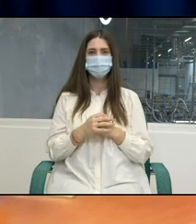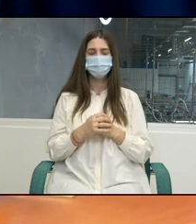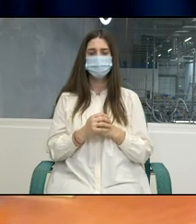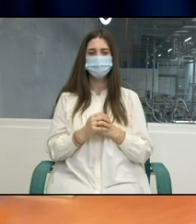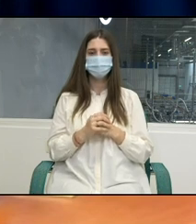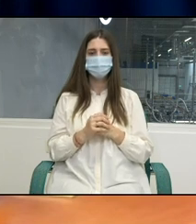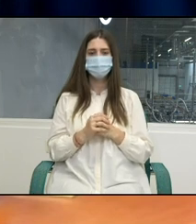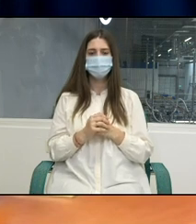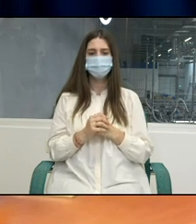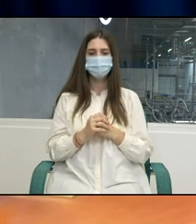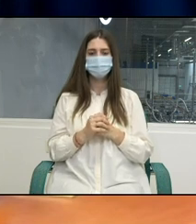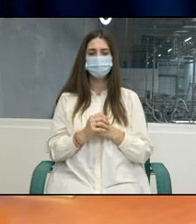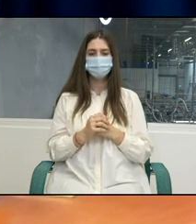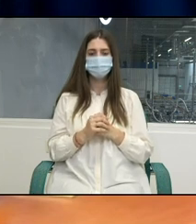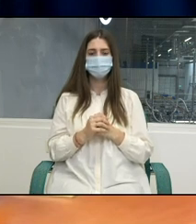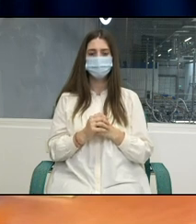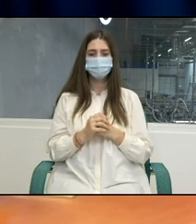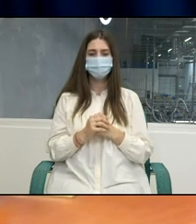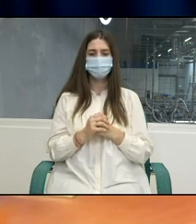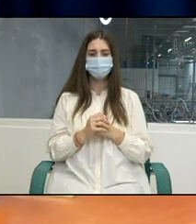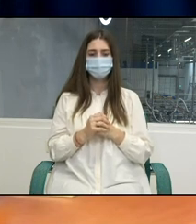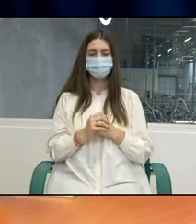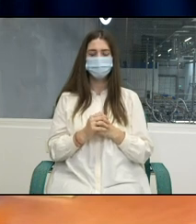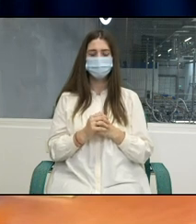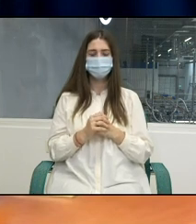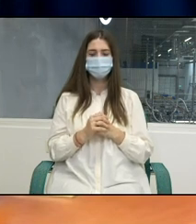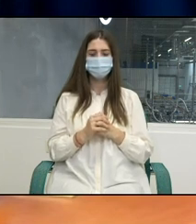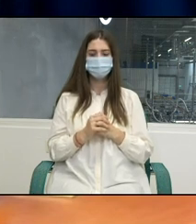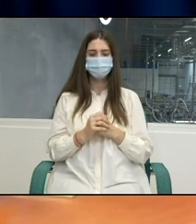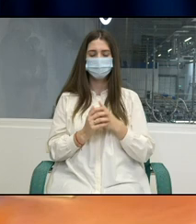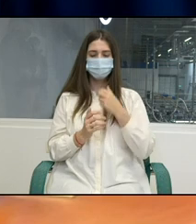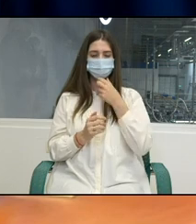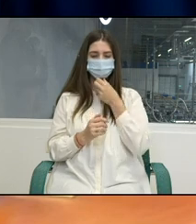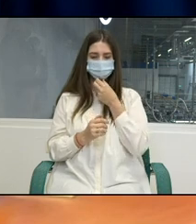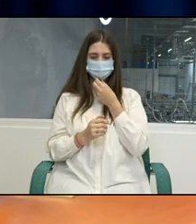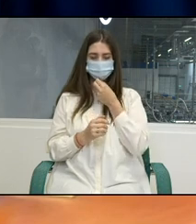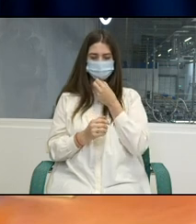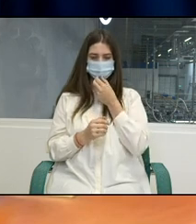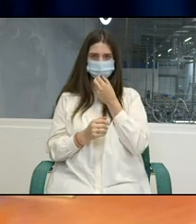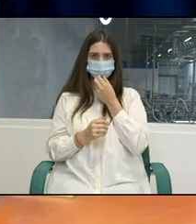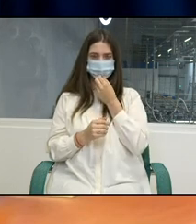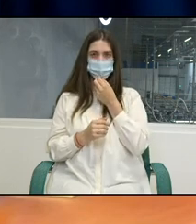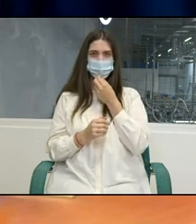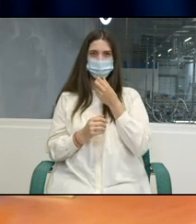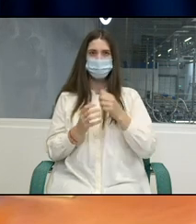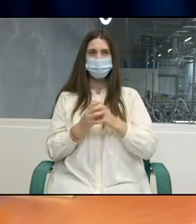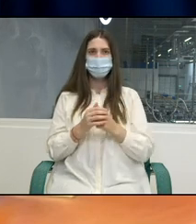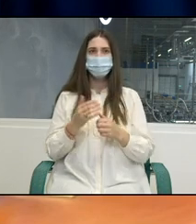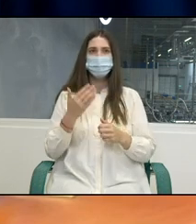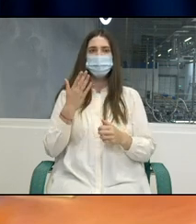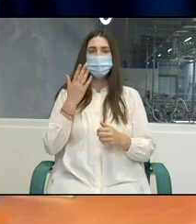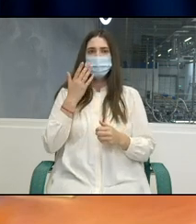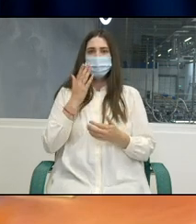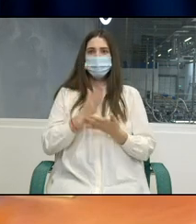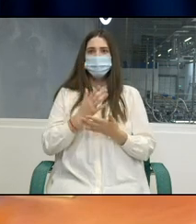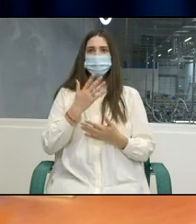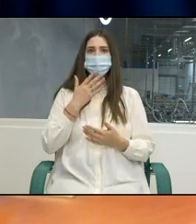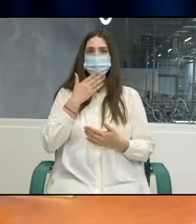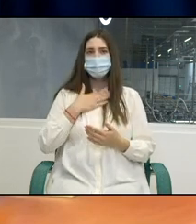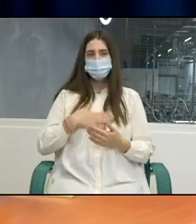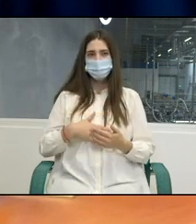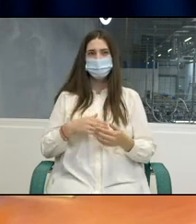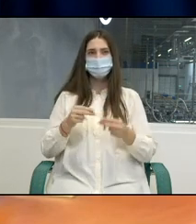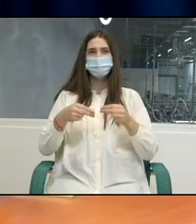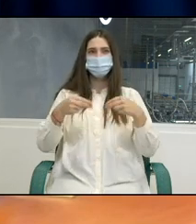rezident al 1-ul Republica Moldova, dragi colegi din familia 1-ul și OIM. De fapt, am plăcere de a participa aici la